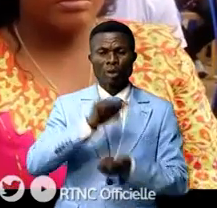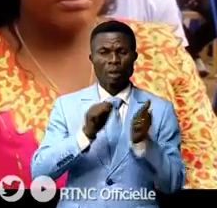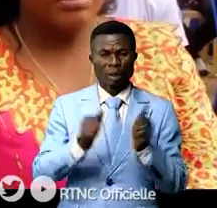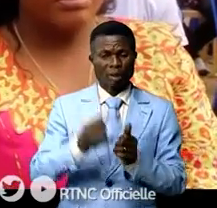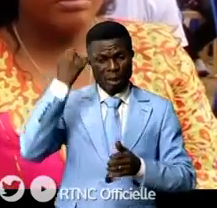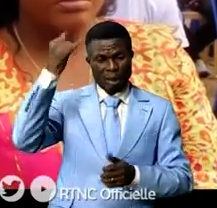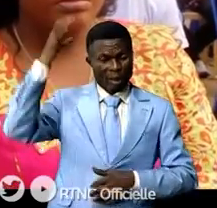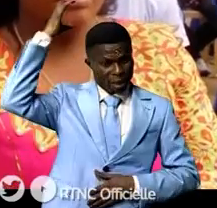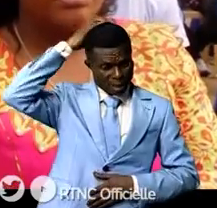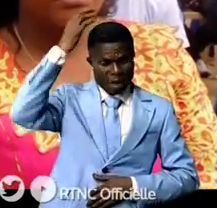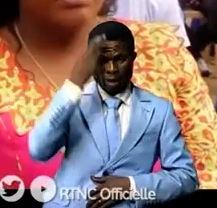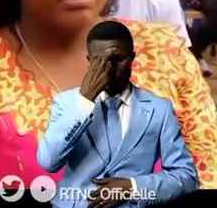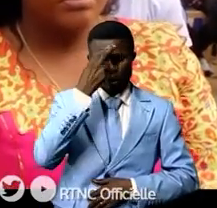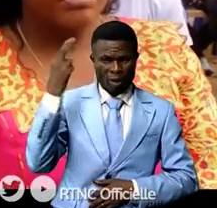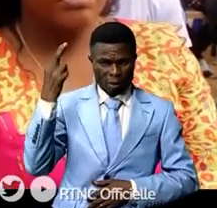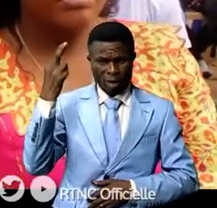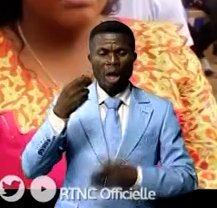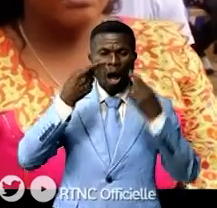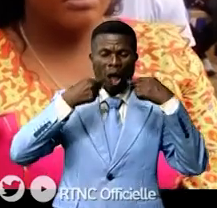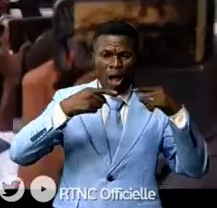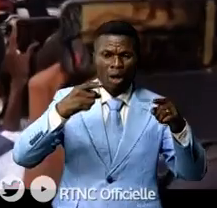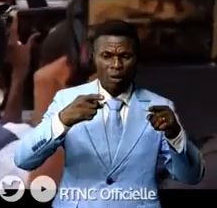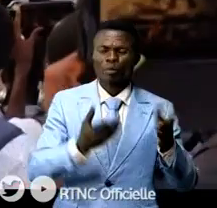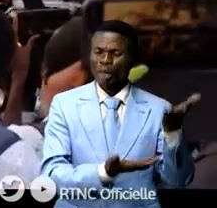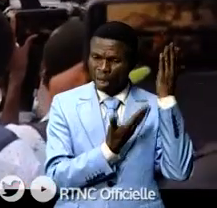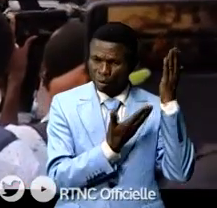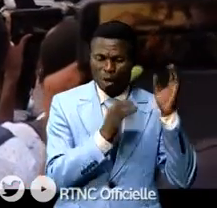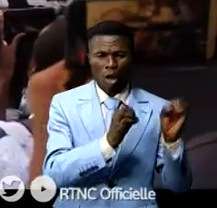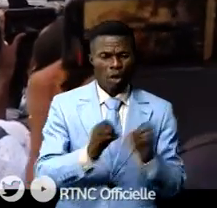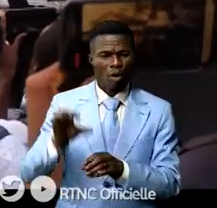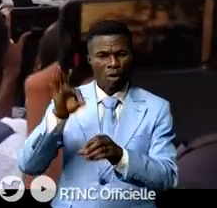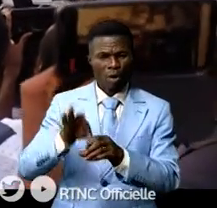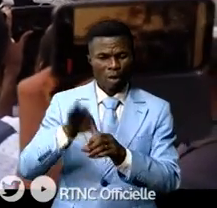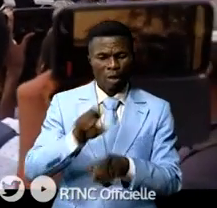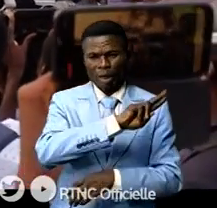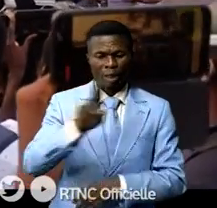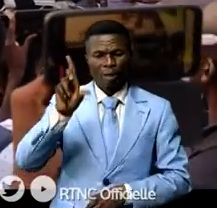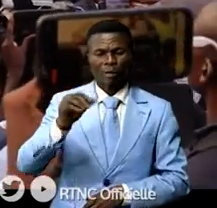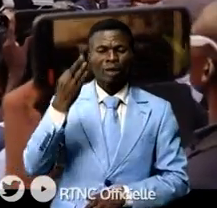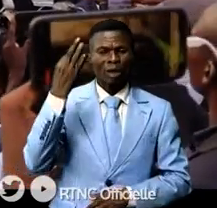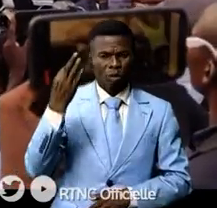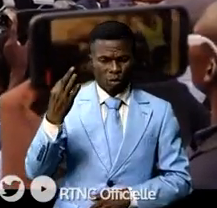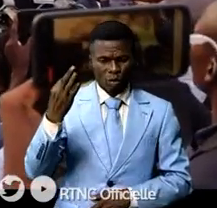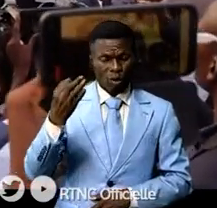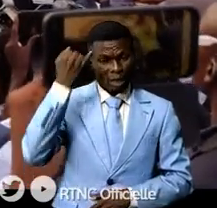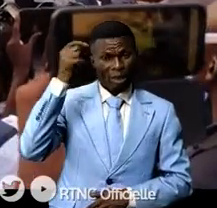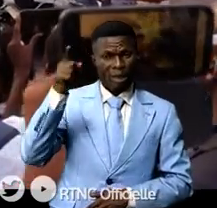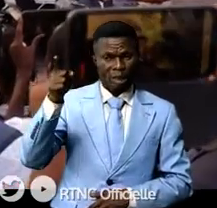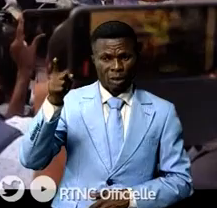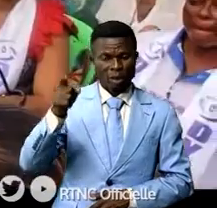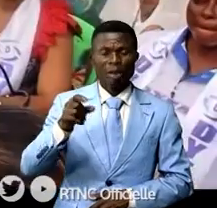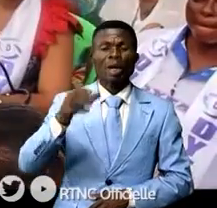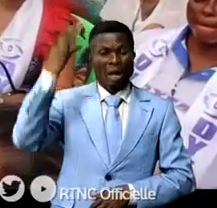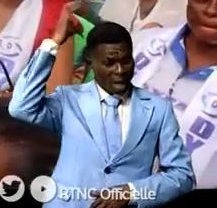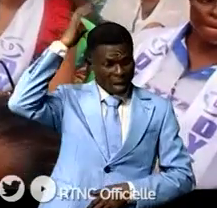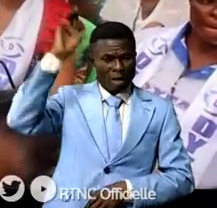position des évêques de la Senko qui ont rappelé la nécessité d'organiser les élections en 2023. Selon lui la Senko ne